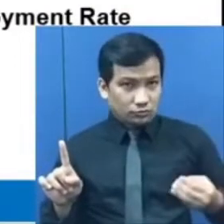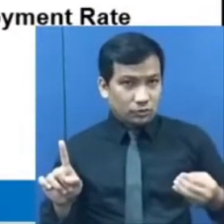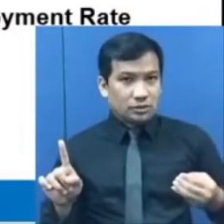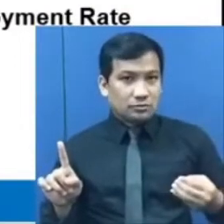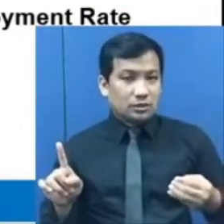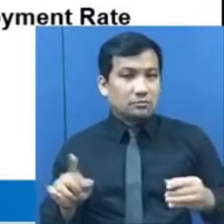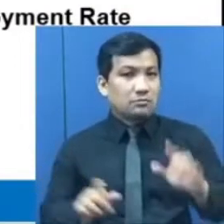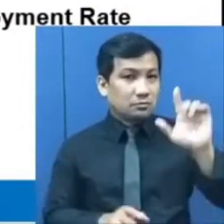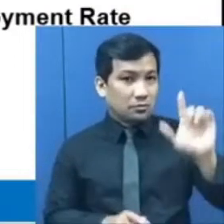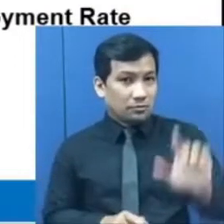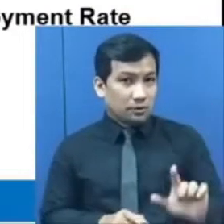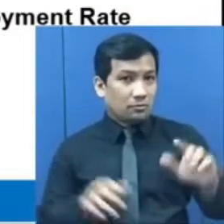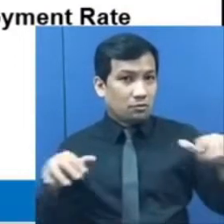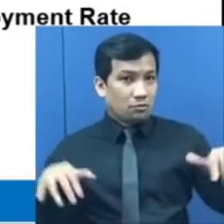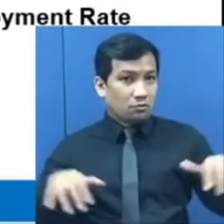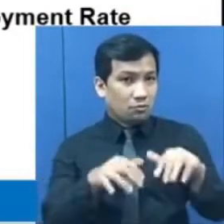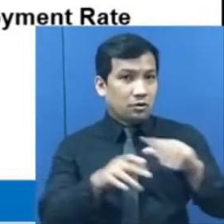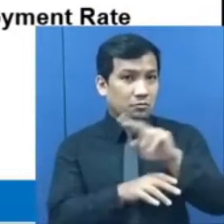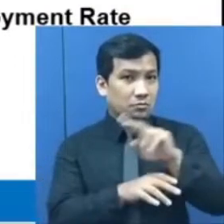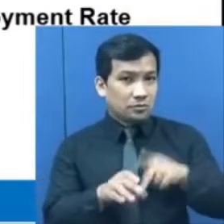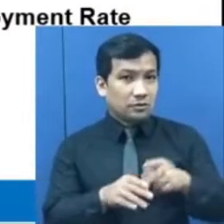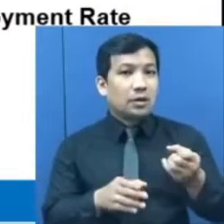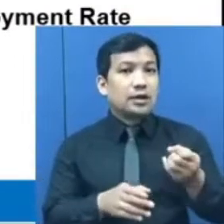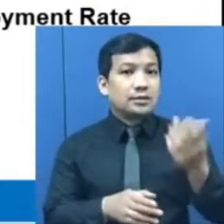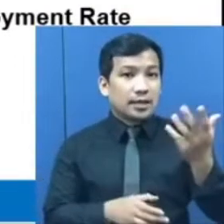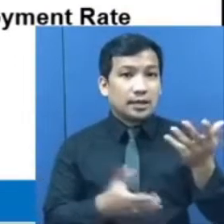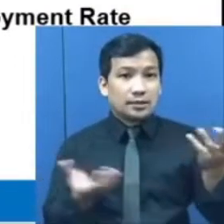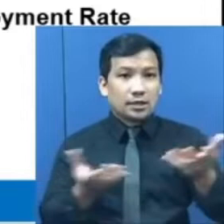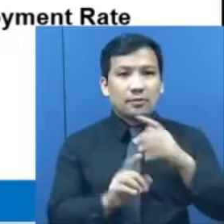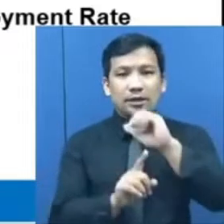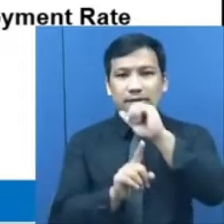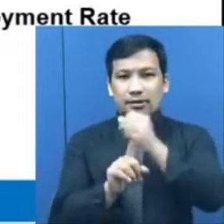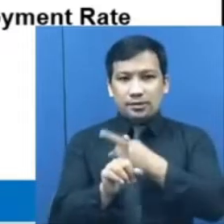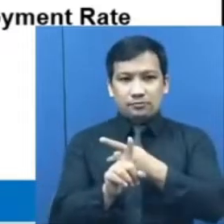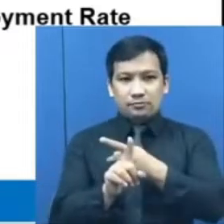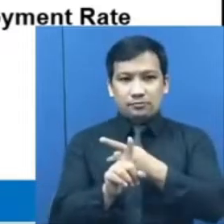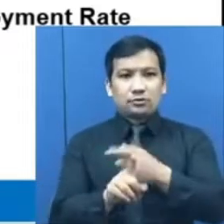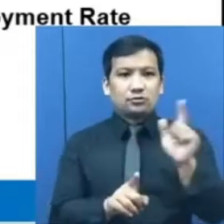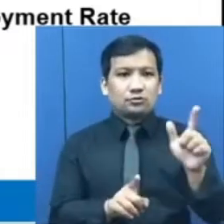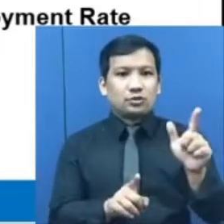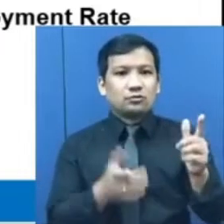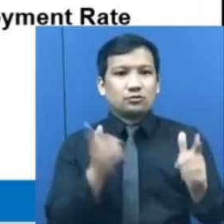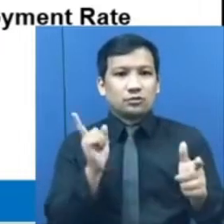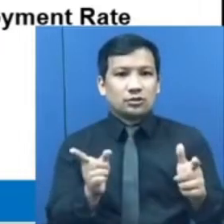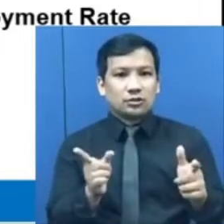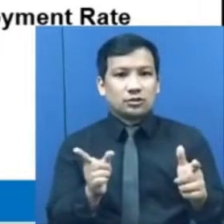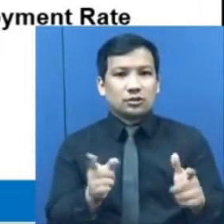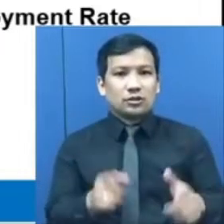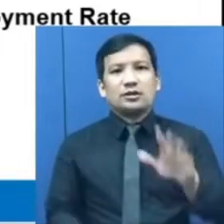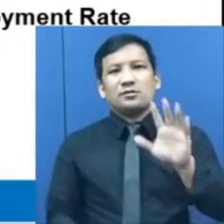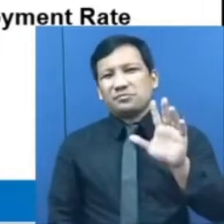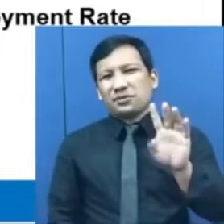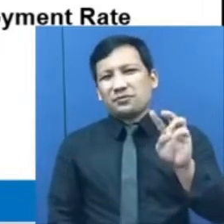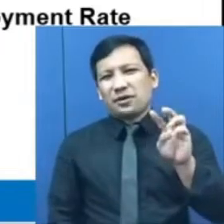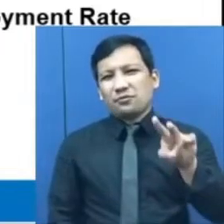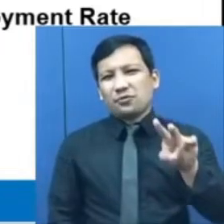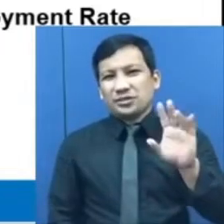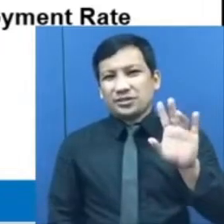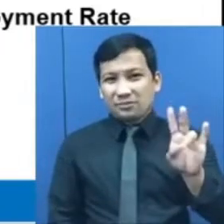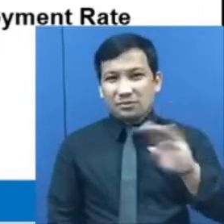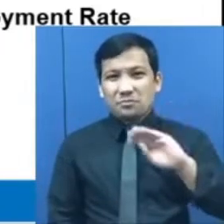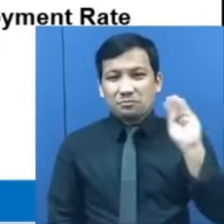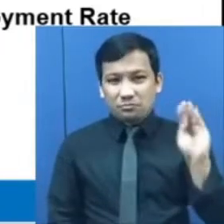pinakamababang labor force participation rate ay naitala noong Abril 2020 na nasa 55.7%.